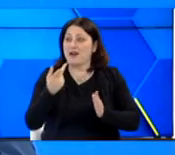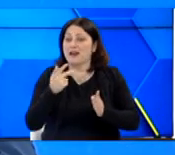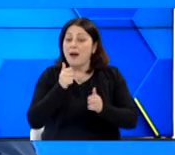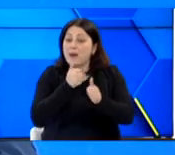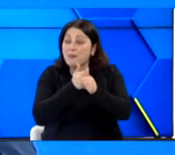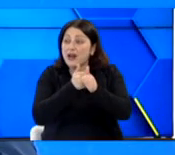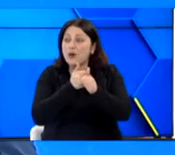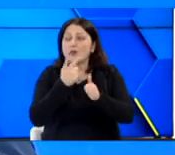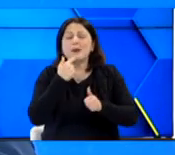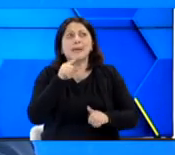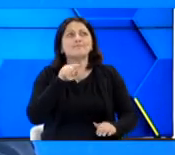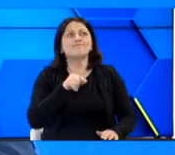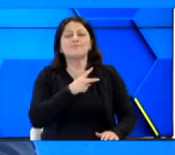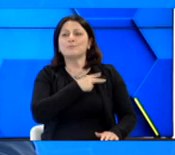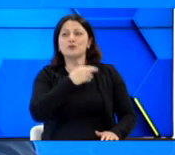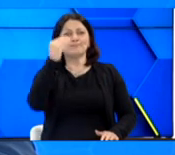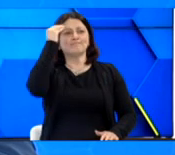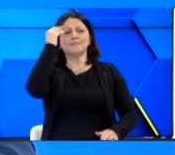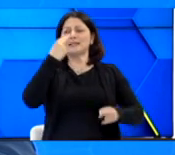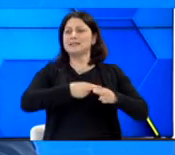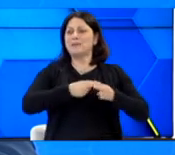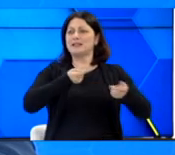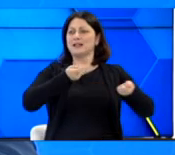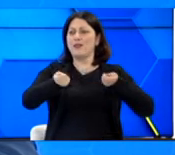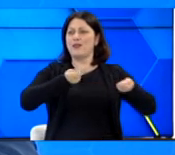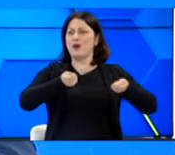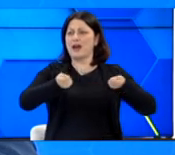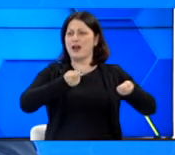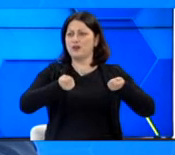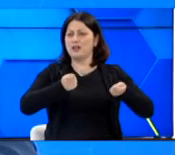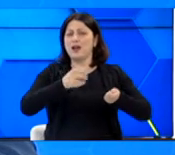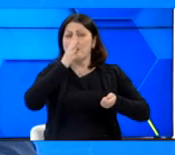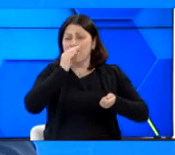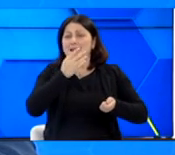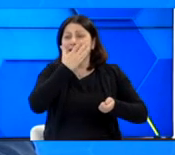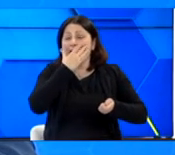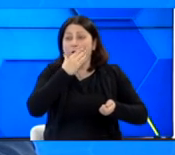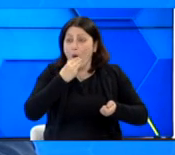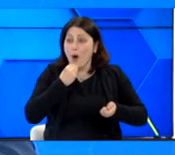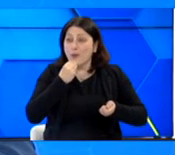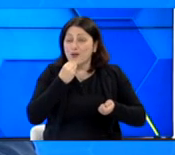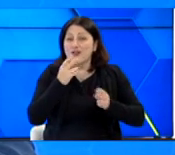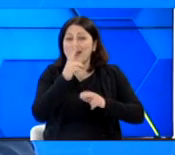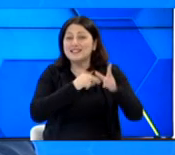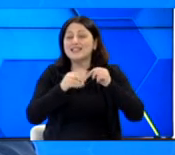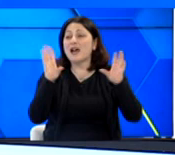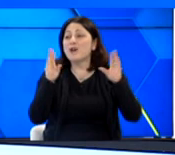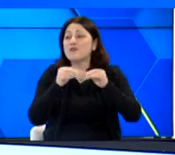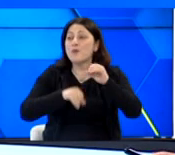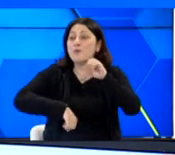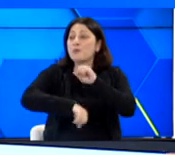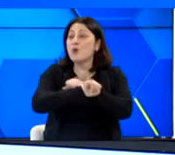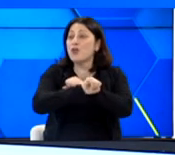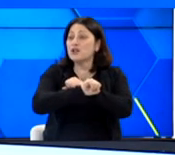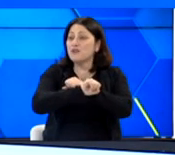υπόψημα σίγουρα. Είναι κάτι πολύ σημαντικό. Είναι πάρα πολύ όμορφο να μιλάς για ποδόσφαιρο και να...